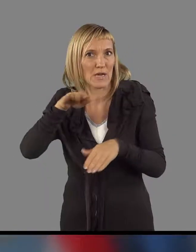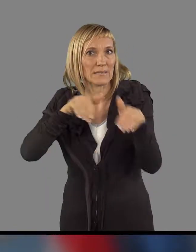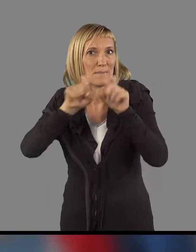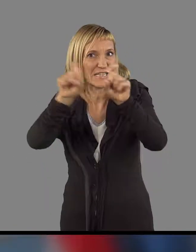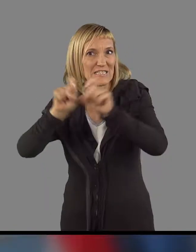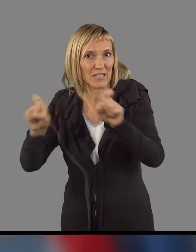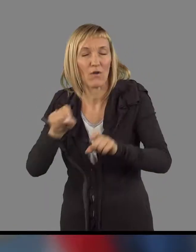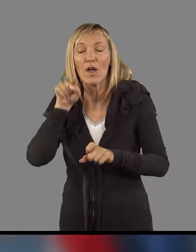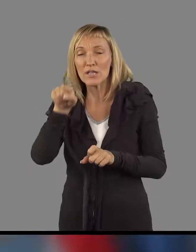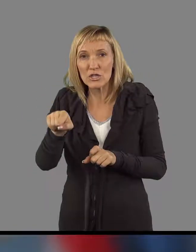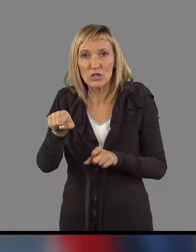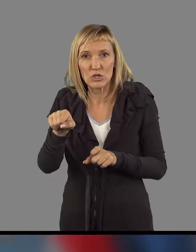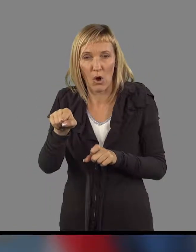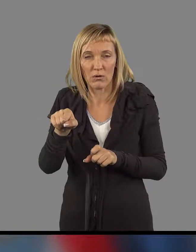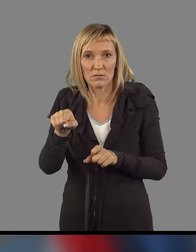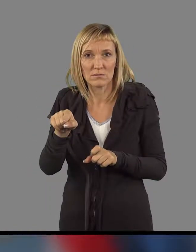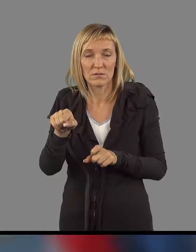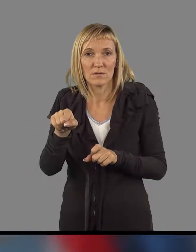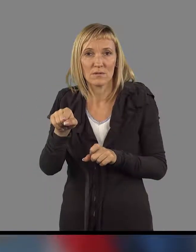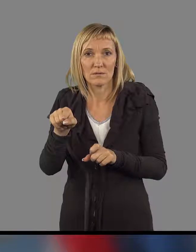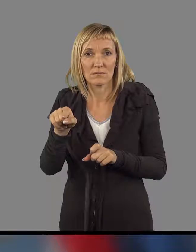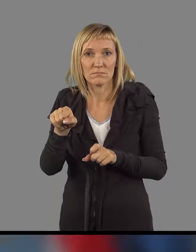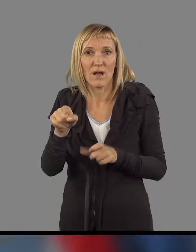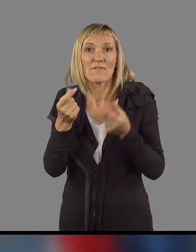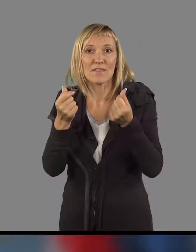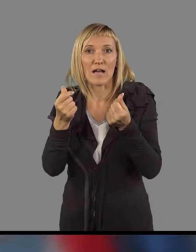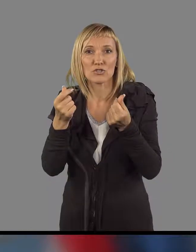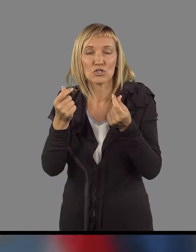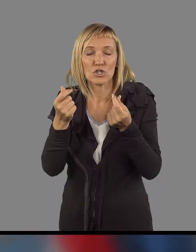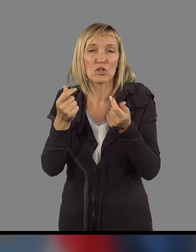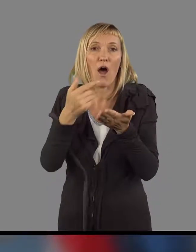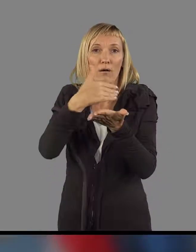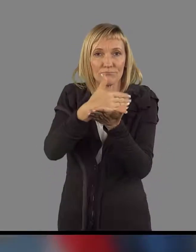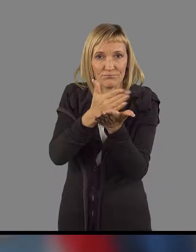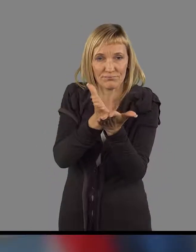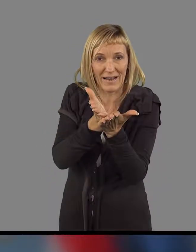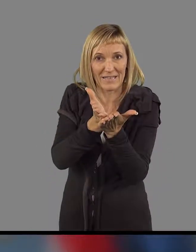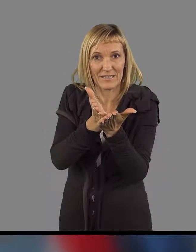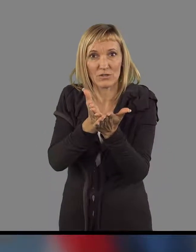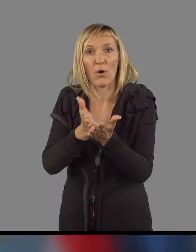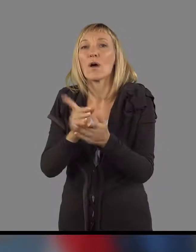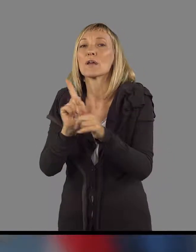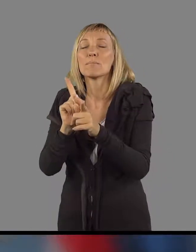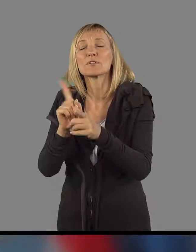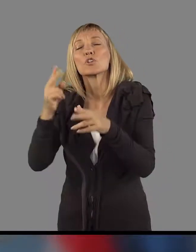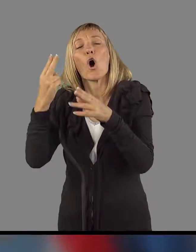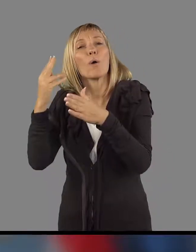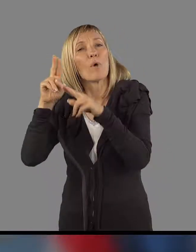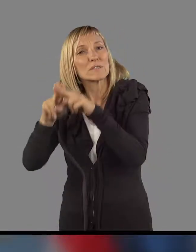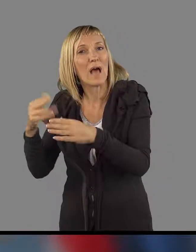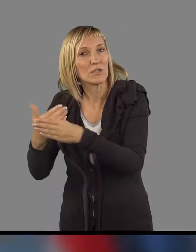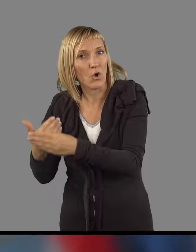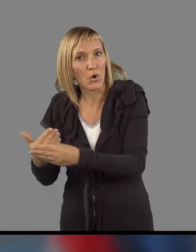razrezi, ta splošni del proračuna in vsi vse, da ostali spremljajoči dokumenti,